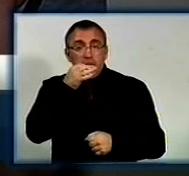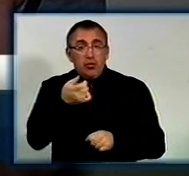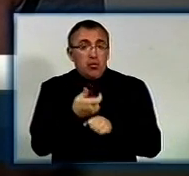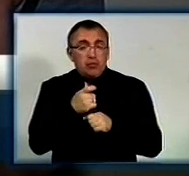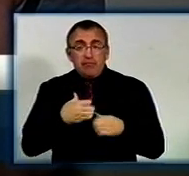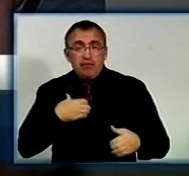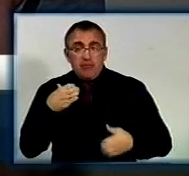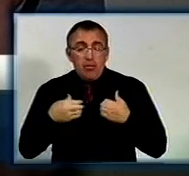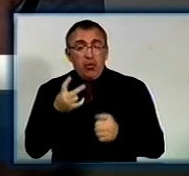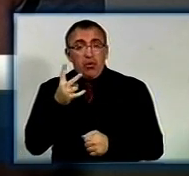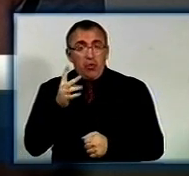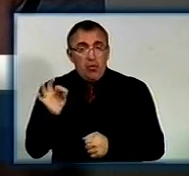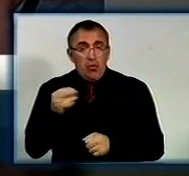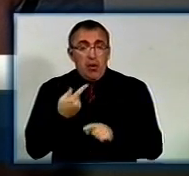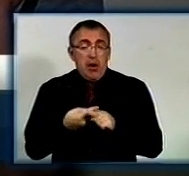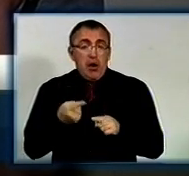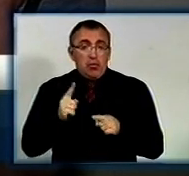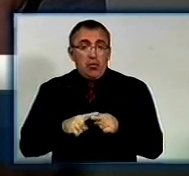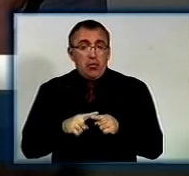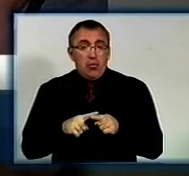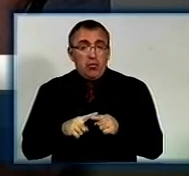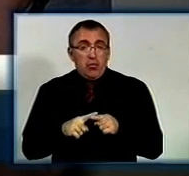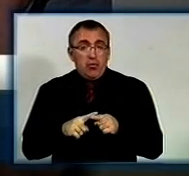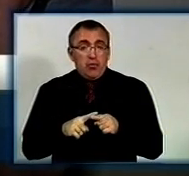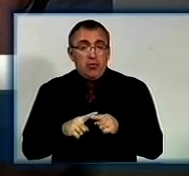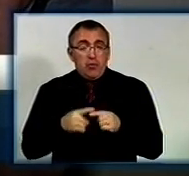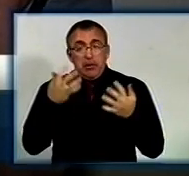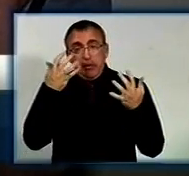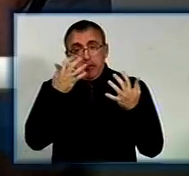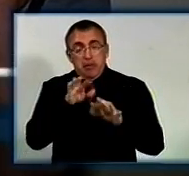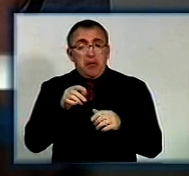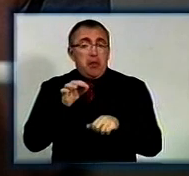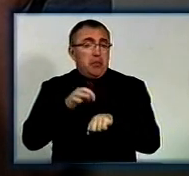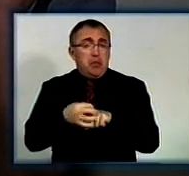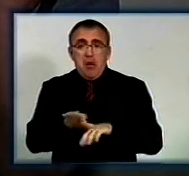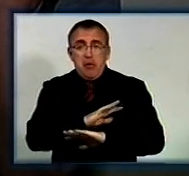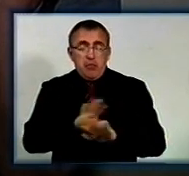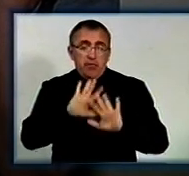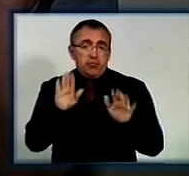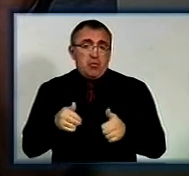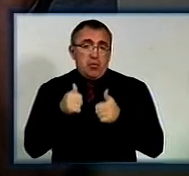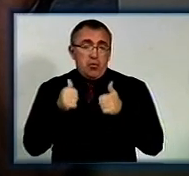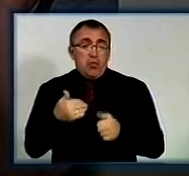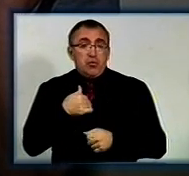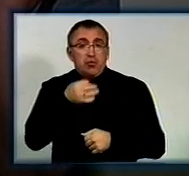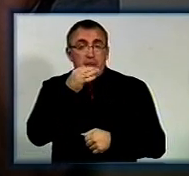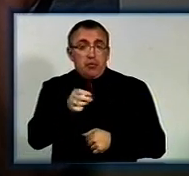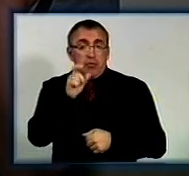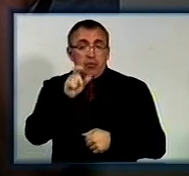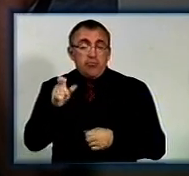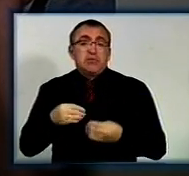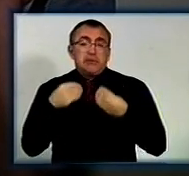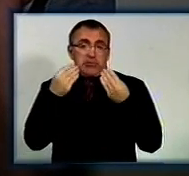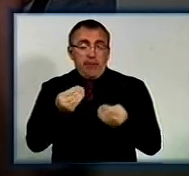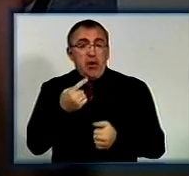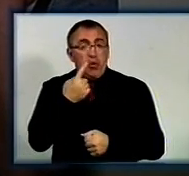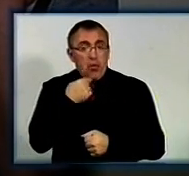волнувалася, але це навіть незаметно. Не боляче, все дуже добре. Тому хочу сказати, хлопці, здавайте кров.